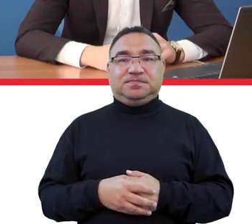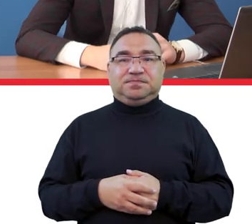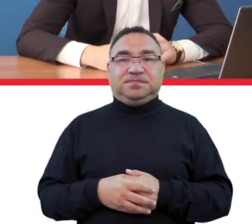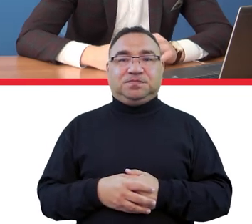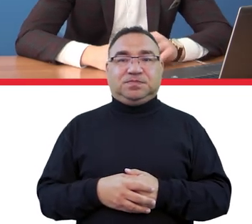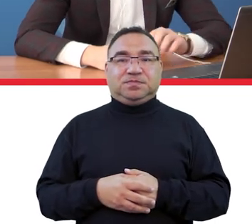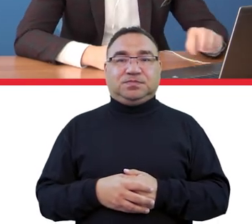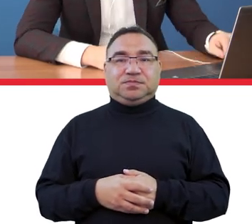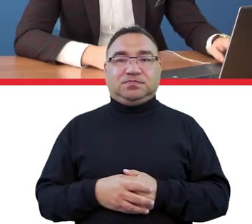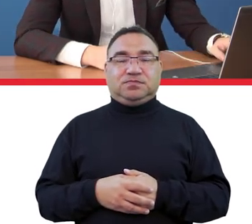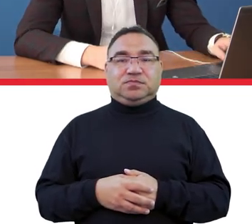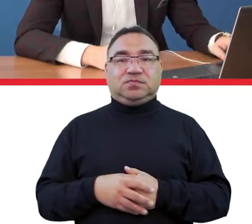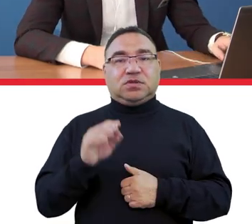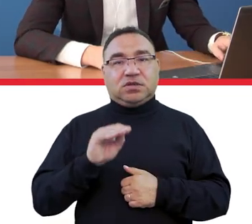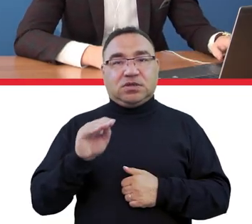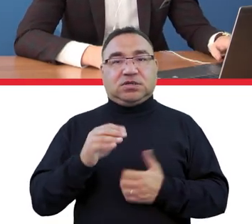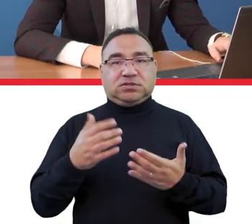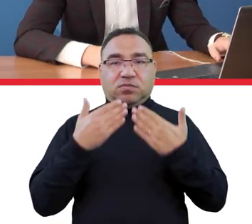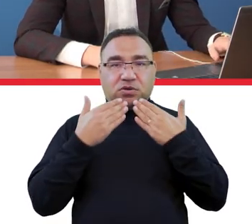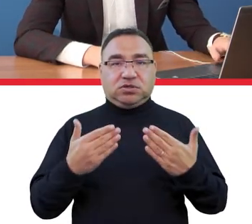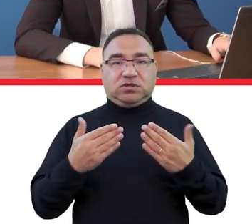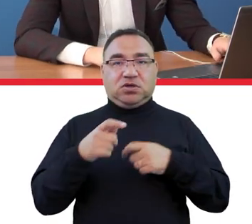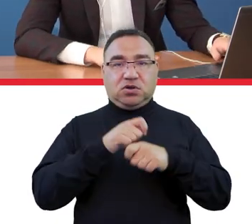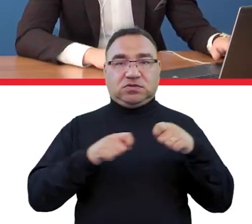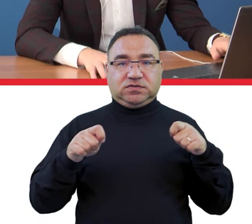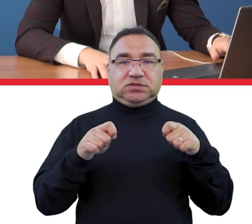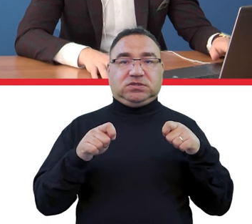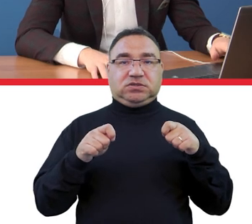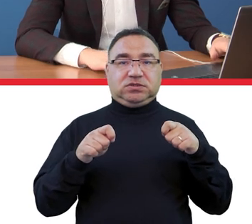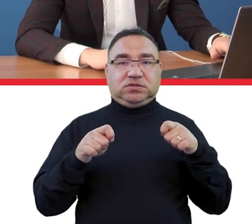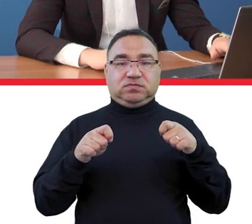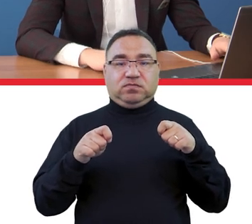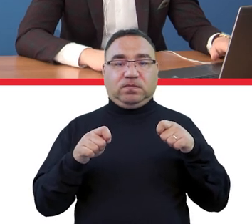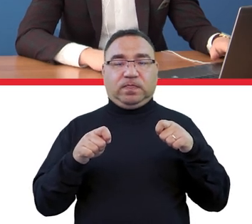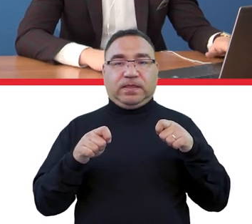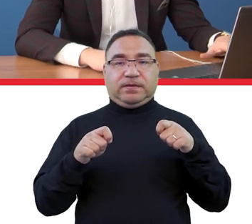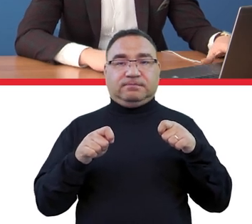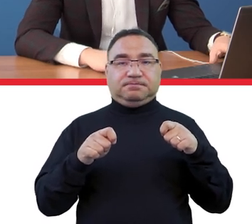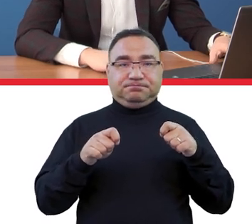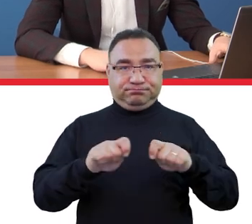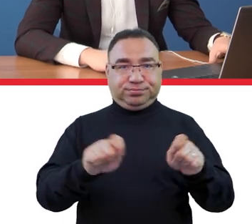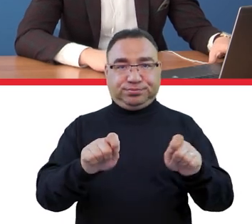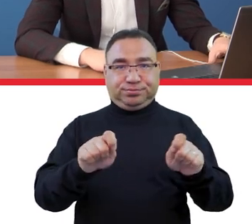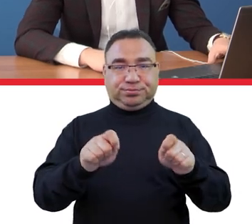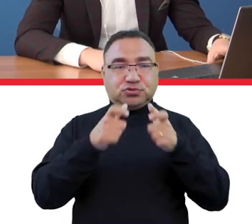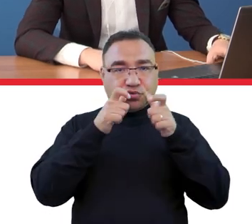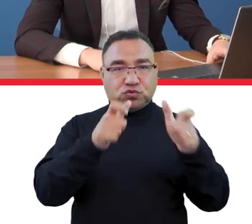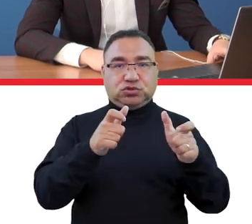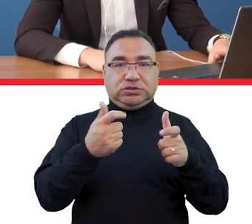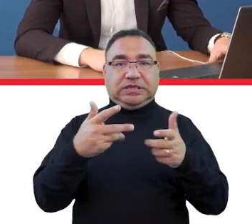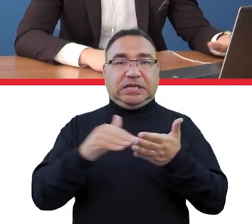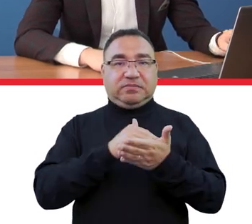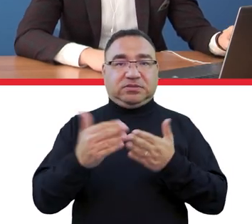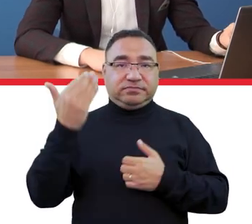ja panie ministrze muszę podziękować za to rozwiązanie bo my to rozwiązanie sygnalizowaliśmy kilka